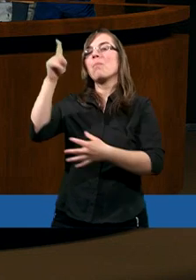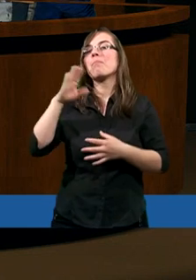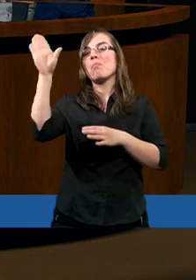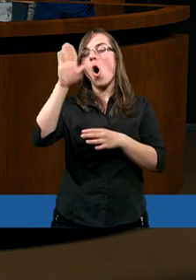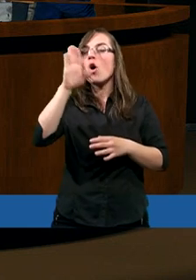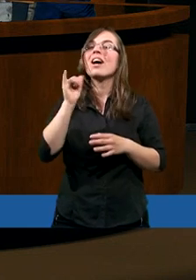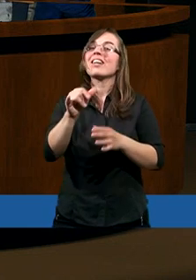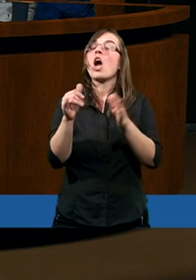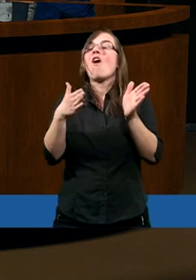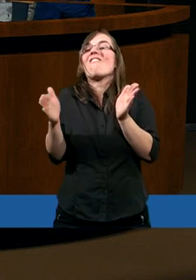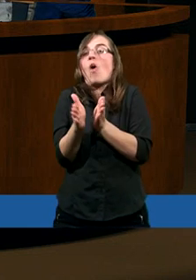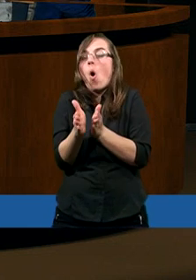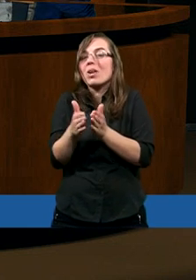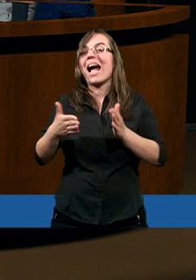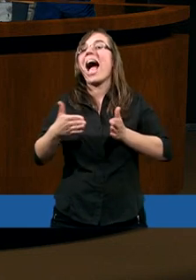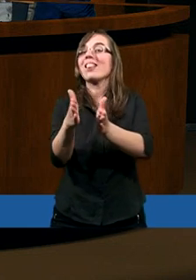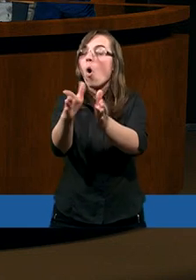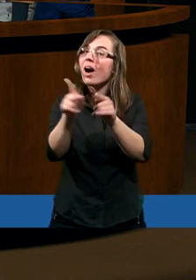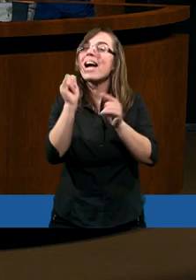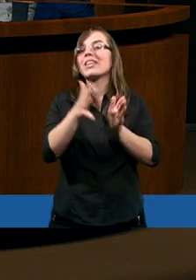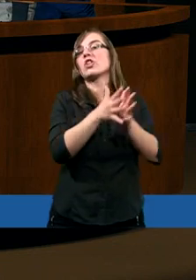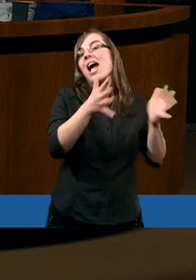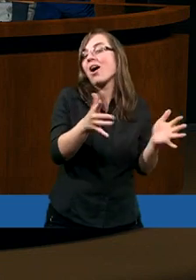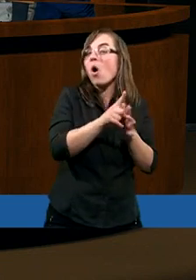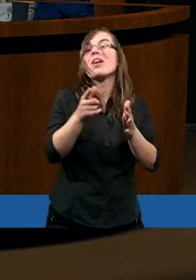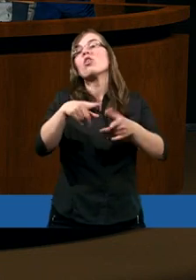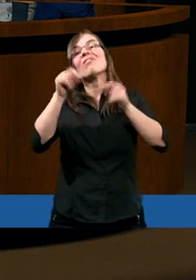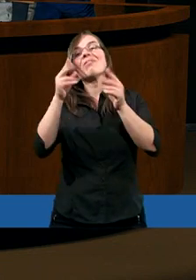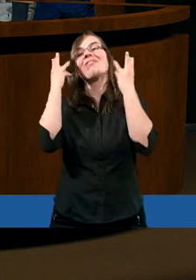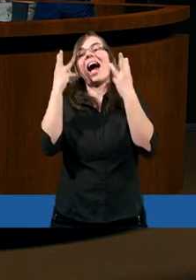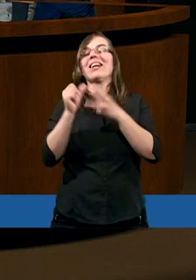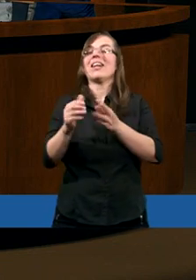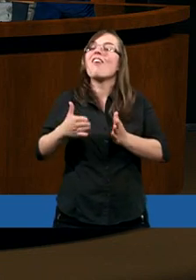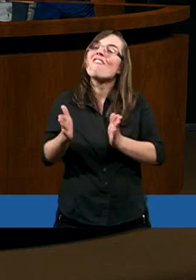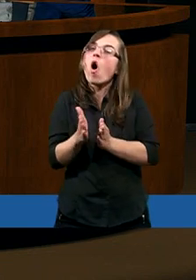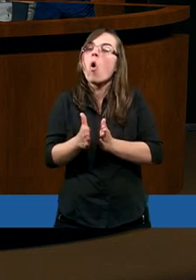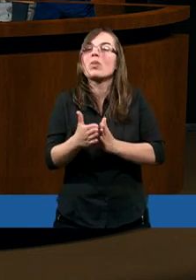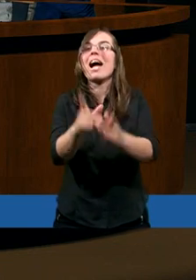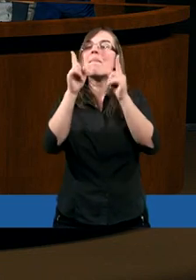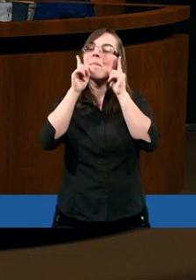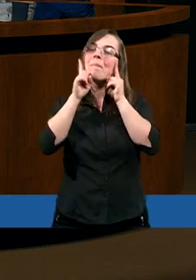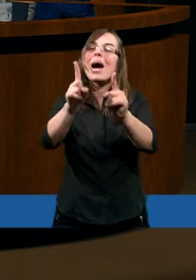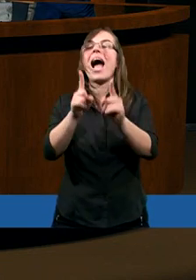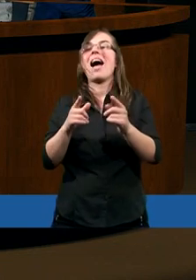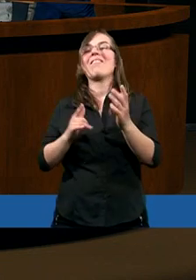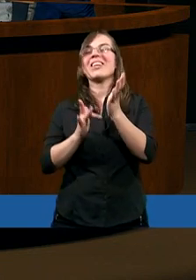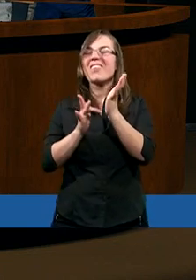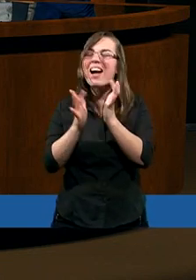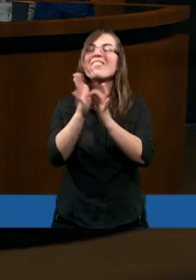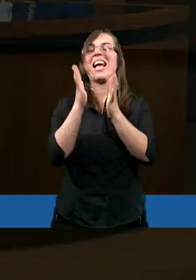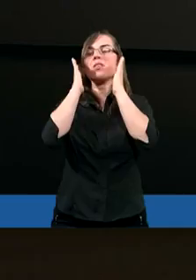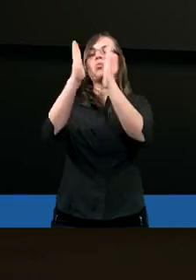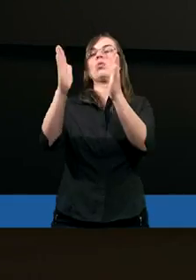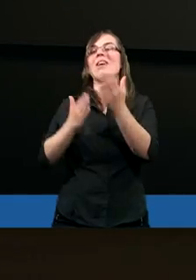tak troszeczkę wąsko, ale jak myślę o wierze, to dla mnie prawdziwą wiarą jest wiara w Jezusa,